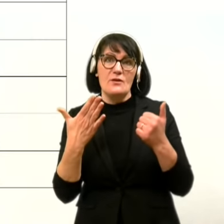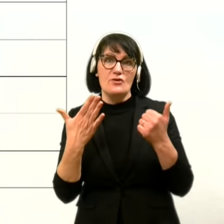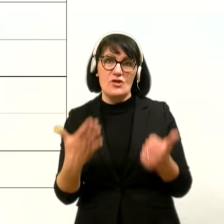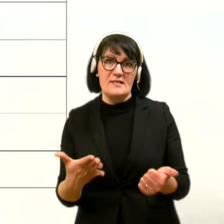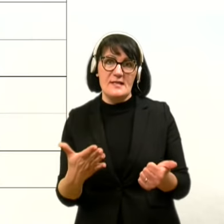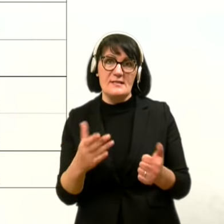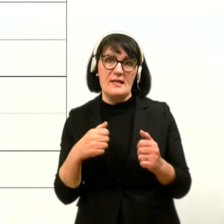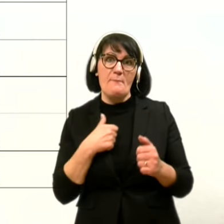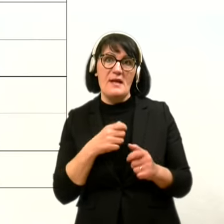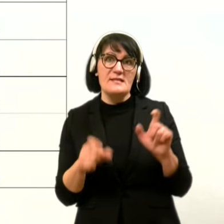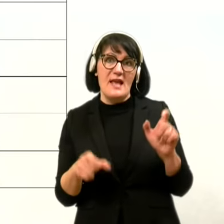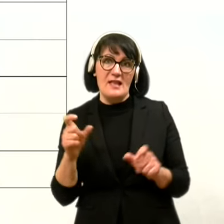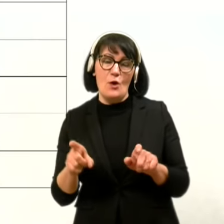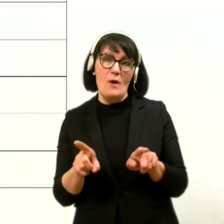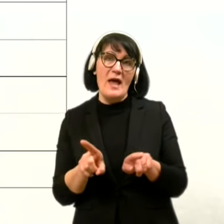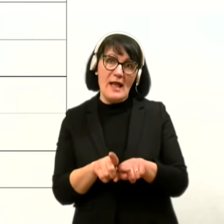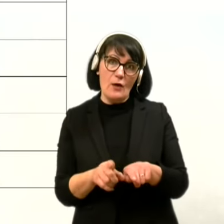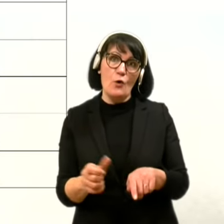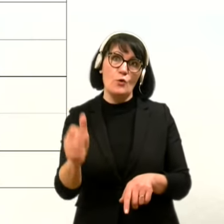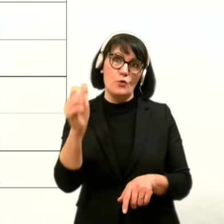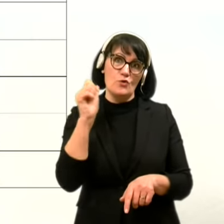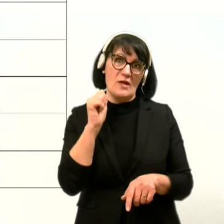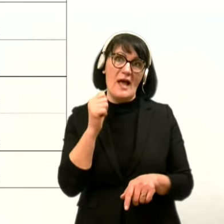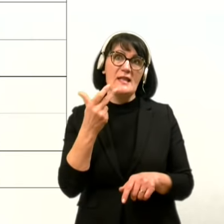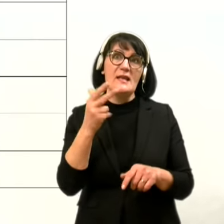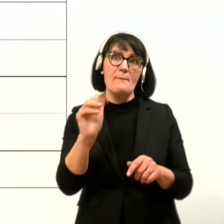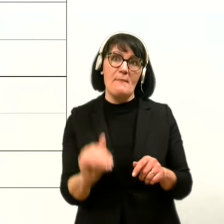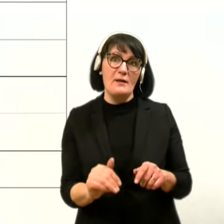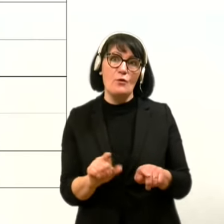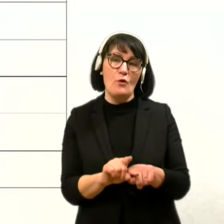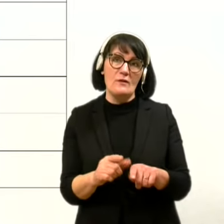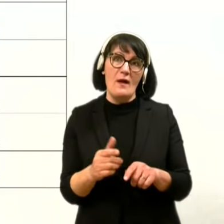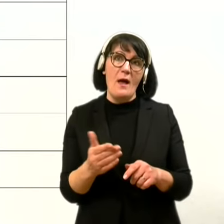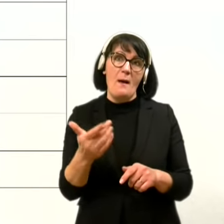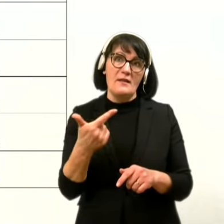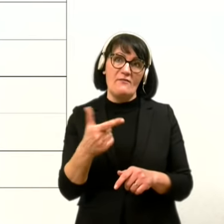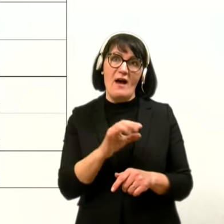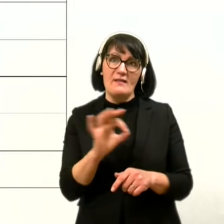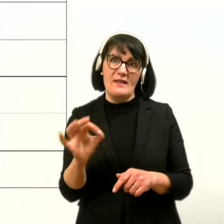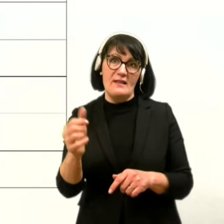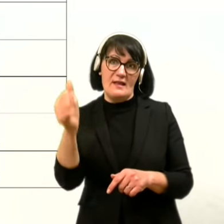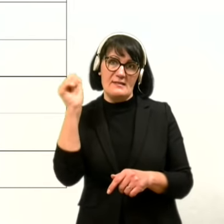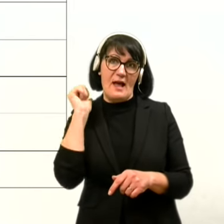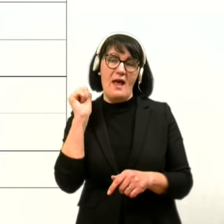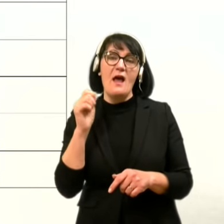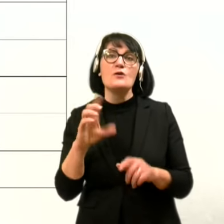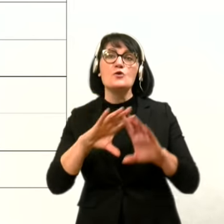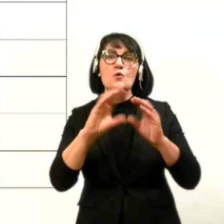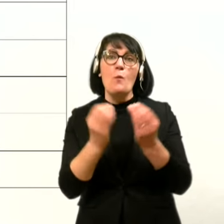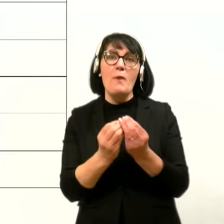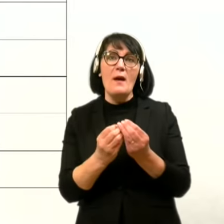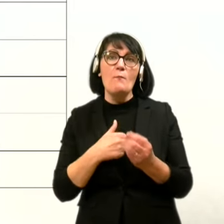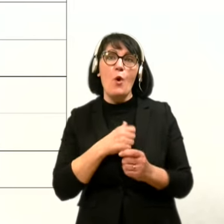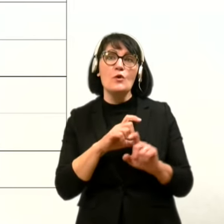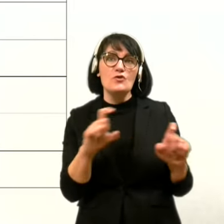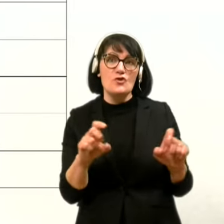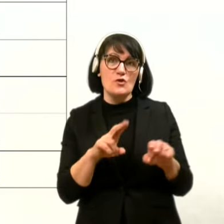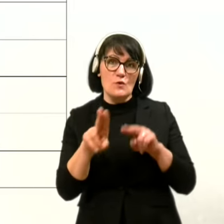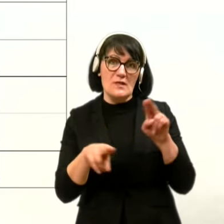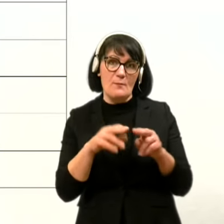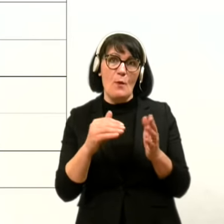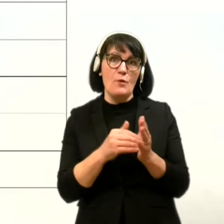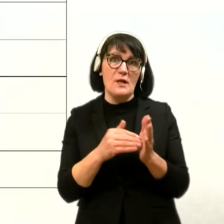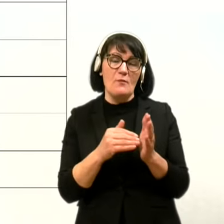kar je enako število kot včeraj in tri manj kot dva dni nazaj. Skupaj pa je bolniščno skrbo potrebovalo,